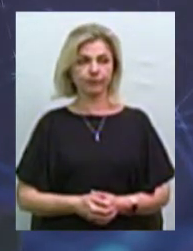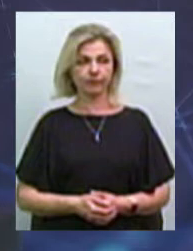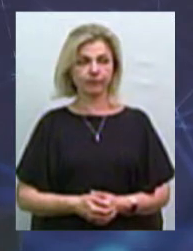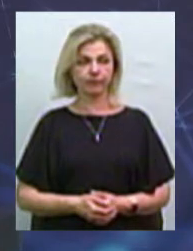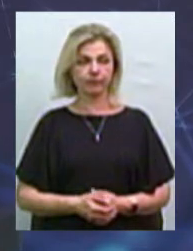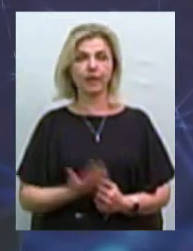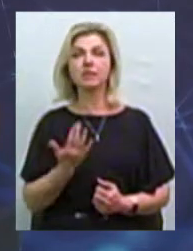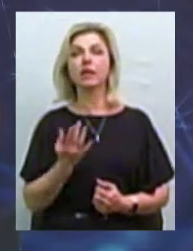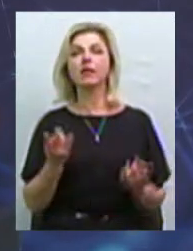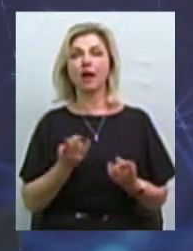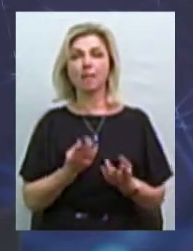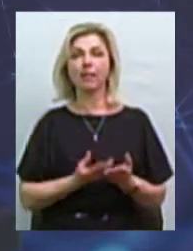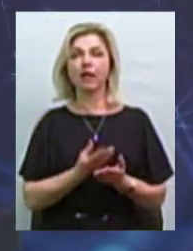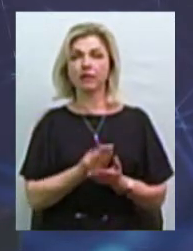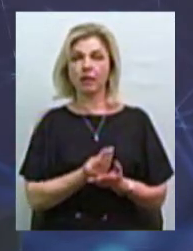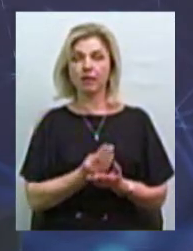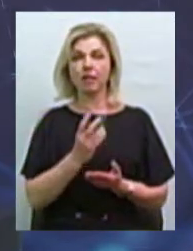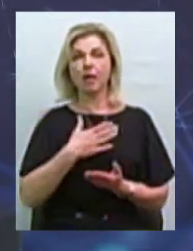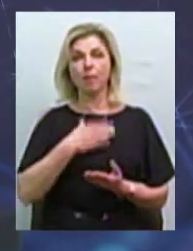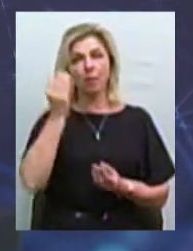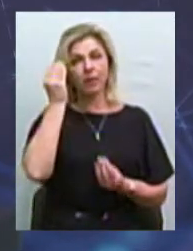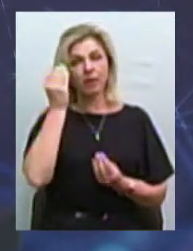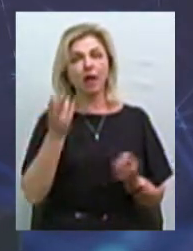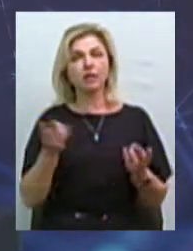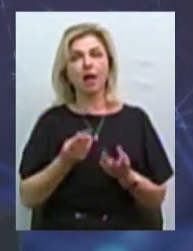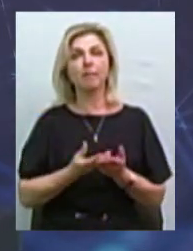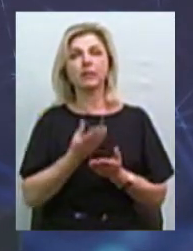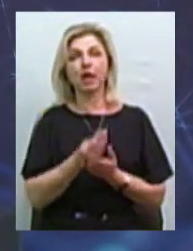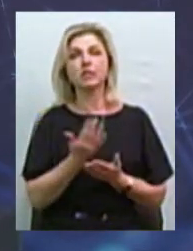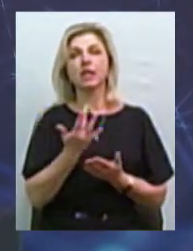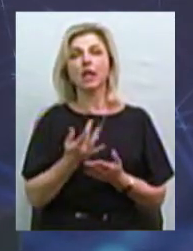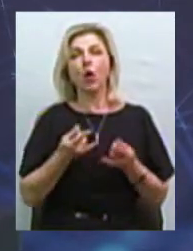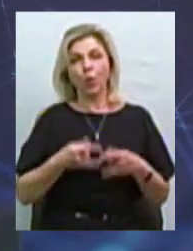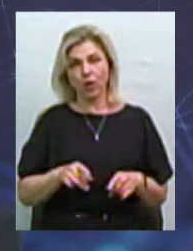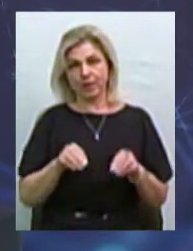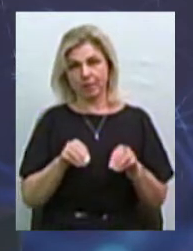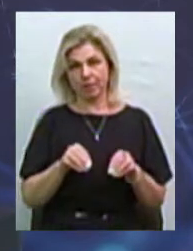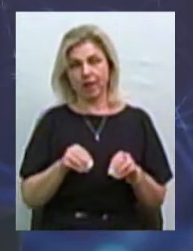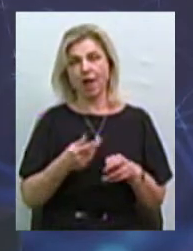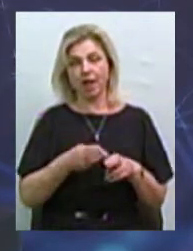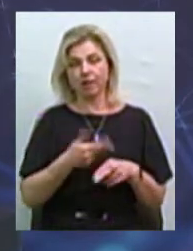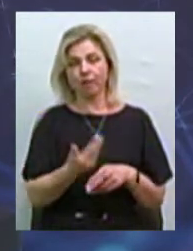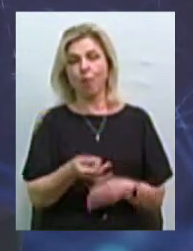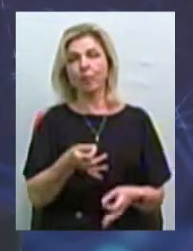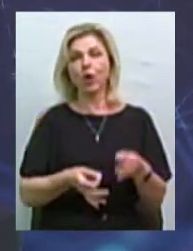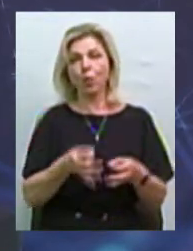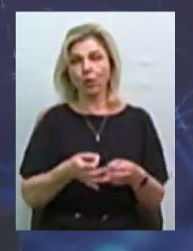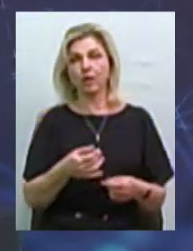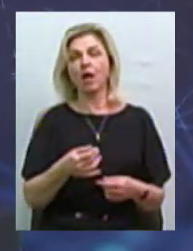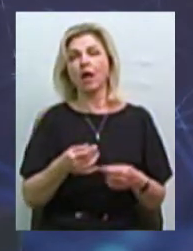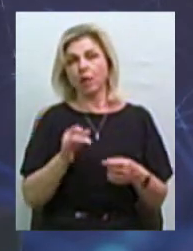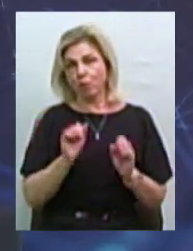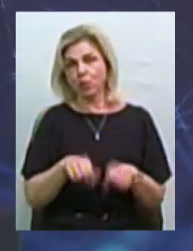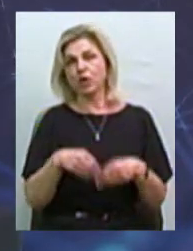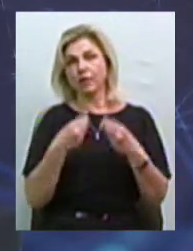Скільки треба платити? На мою думку, треба благодити стільки, скільки родить земля. Тобто є природна родюча землі, вона може дати